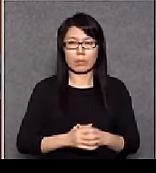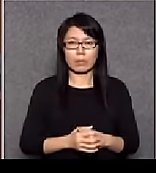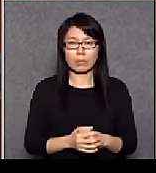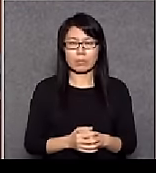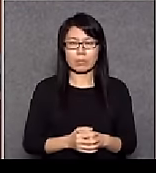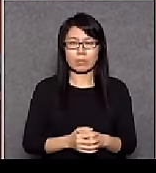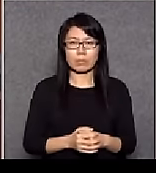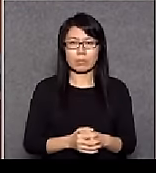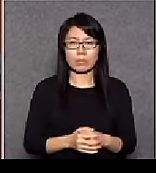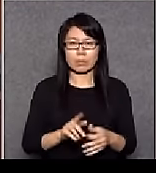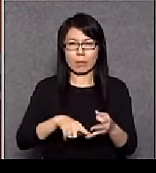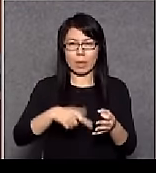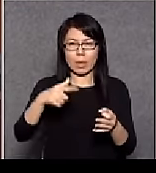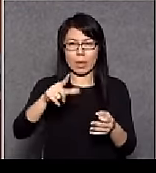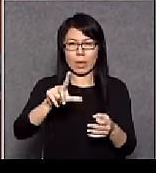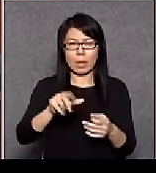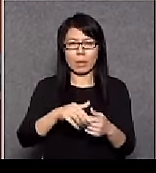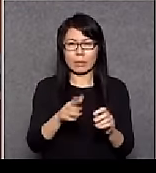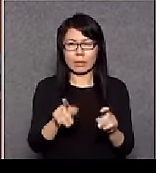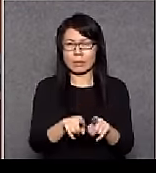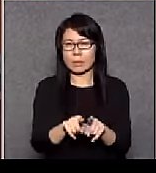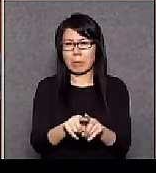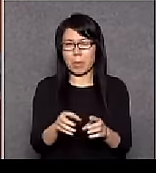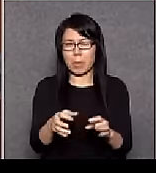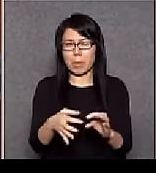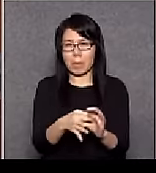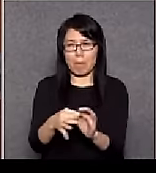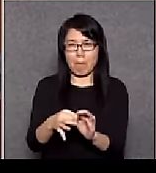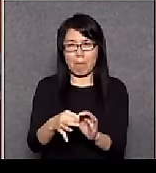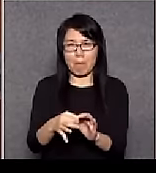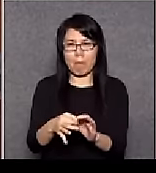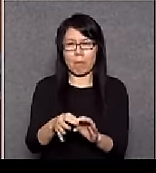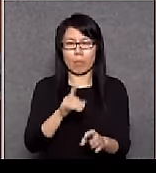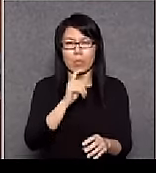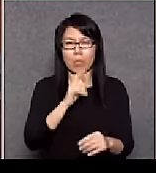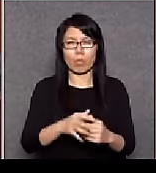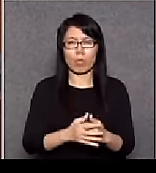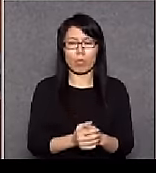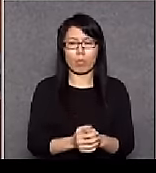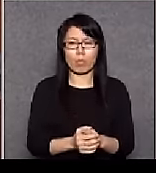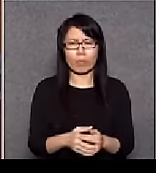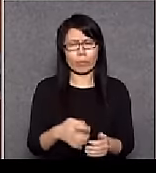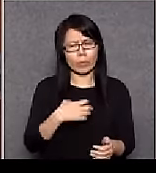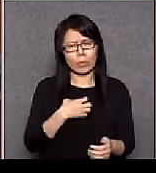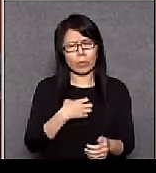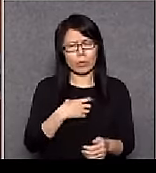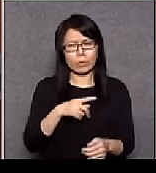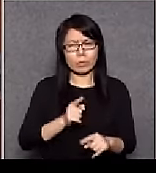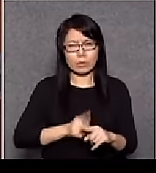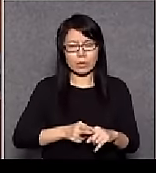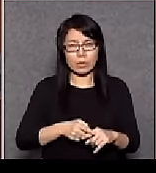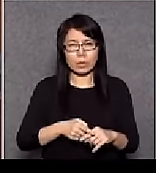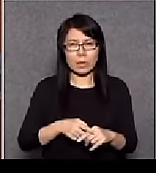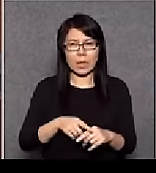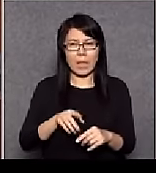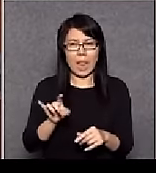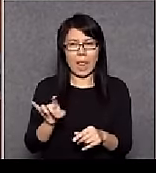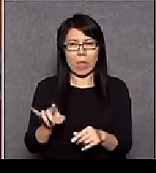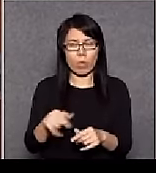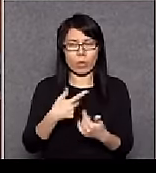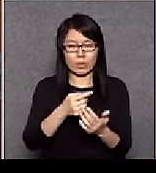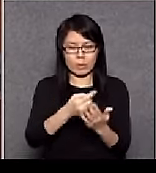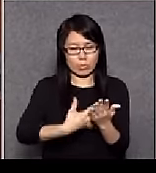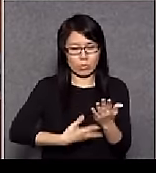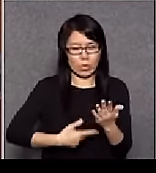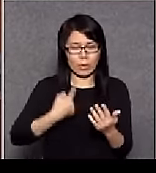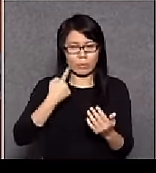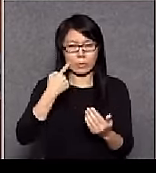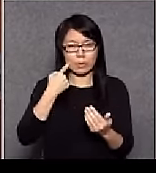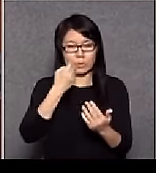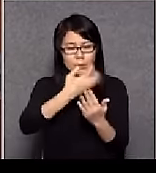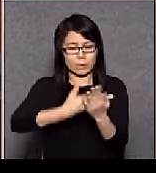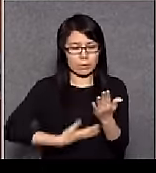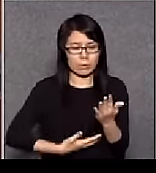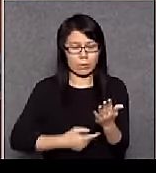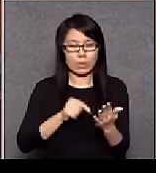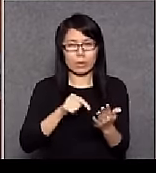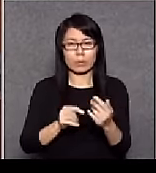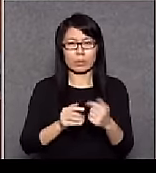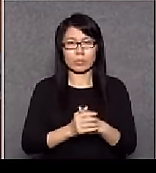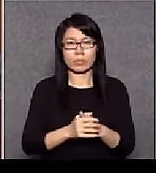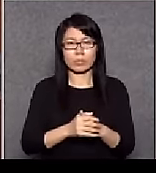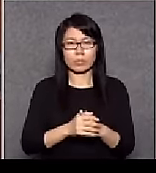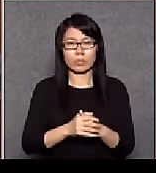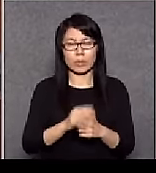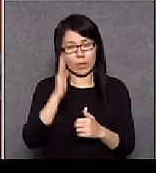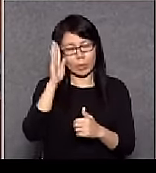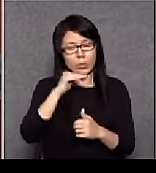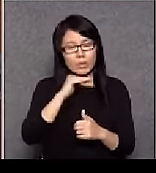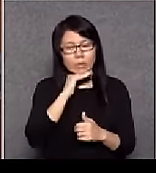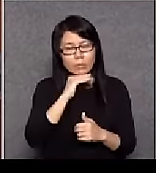一姐的事件拉在一起這些我覺得他真的是想借助這個條例這個嚴肅的條例那大家都渴望